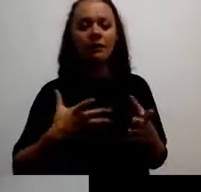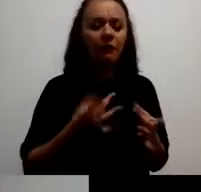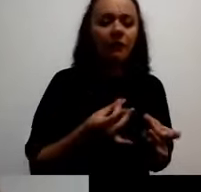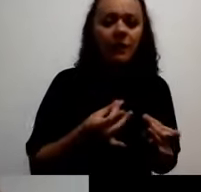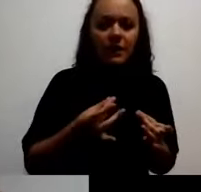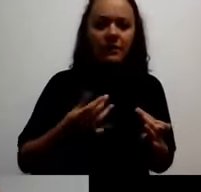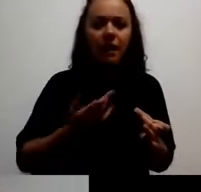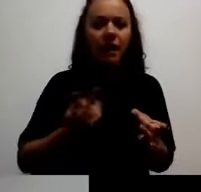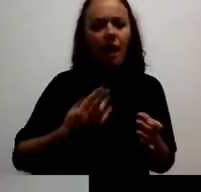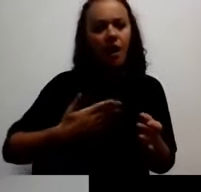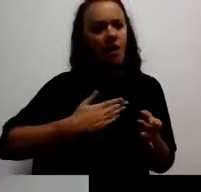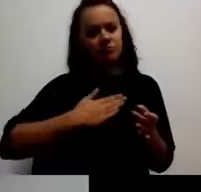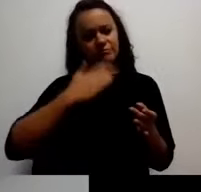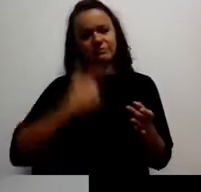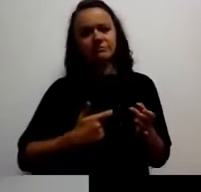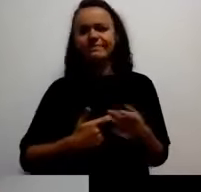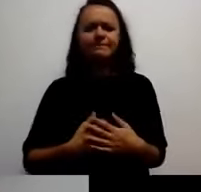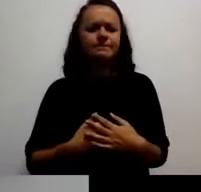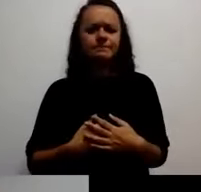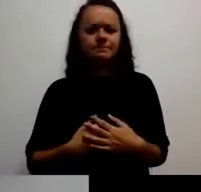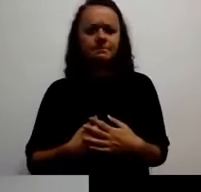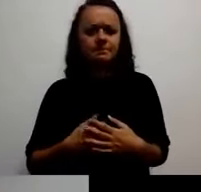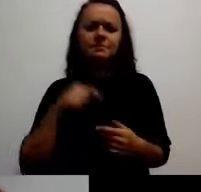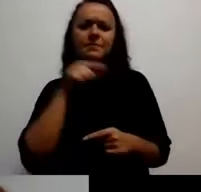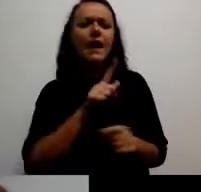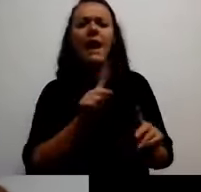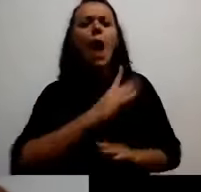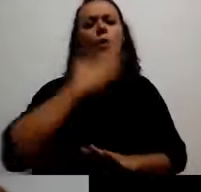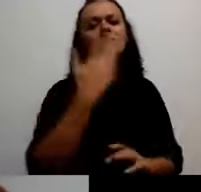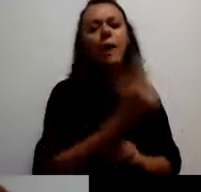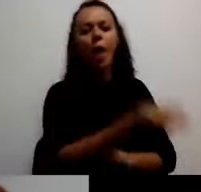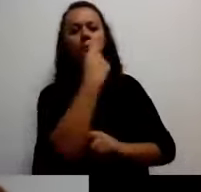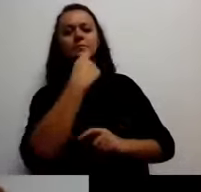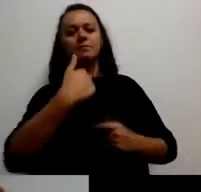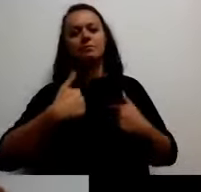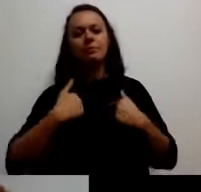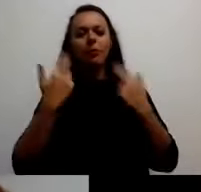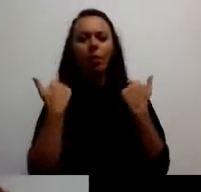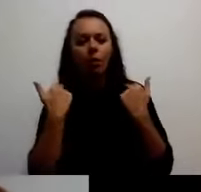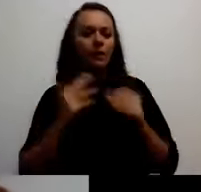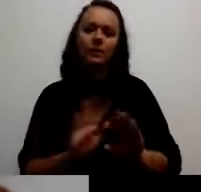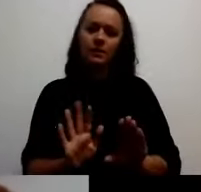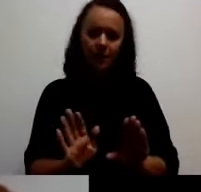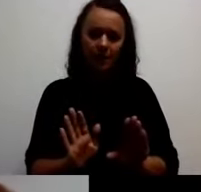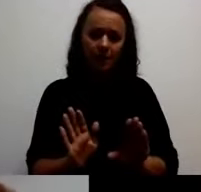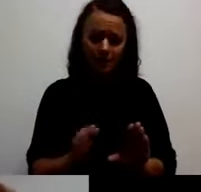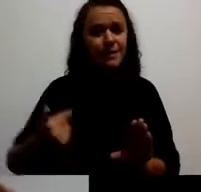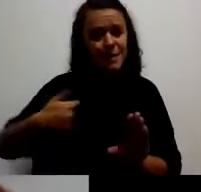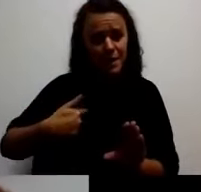nikad nije imao nas. Zato nismo postali simboli